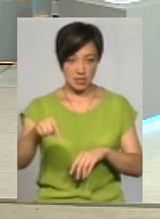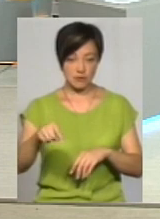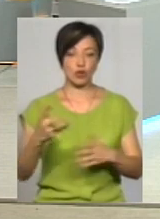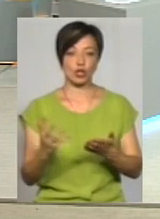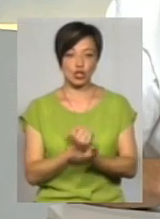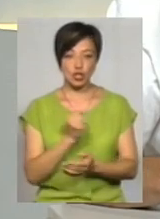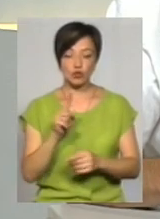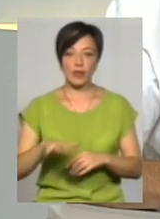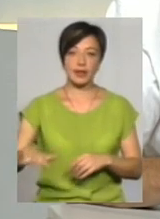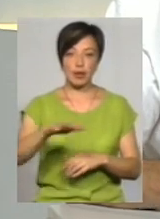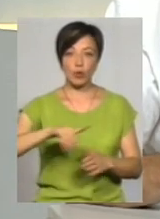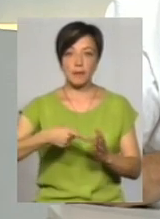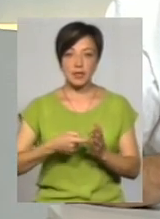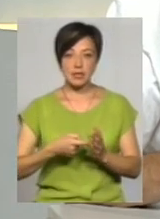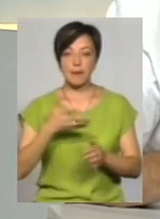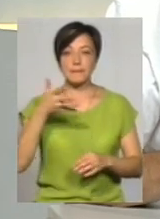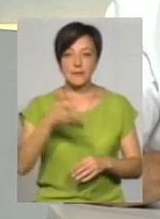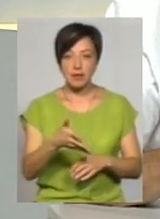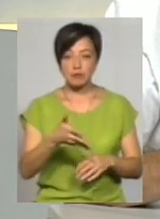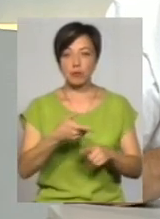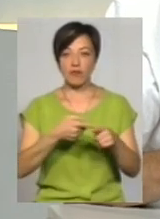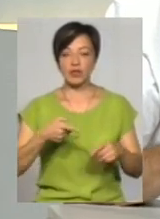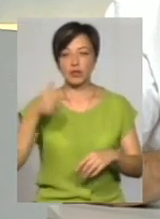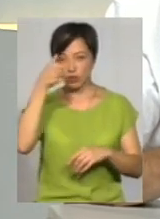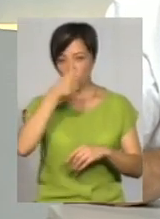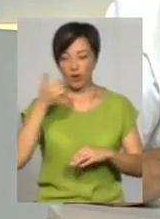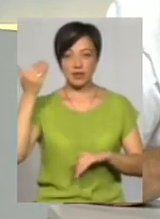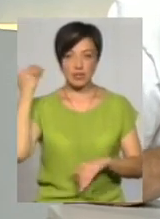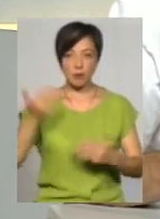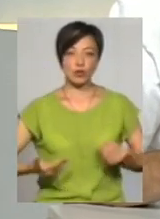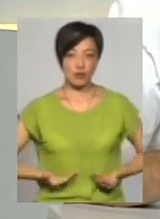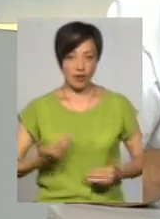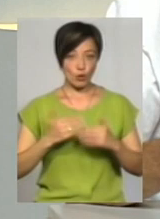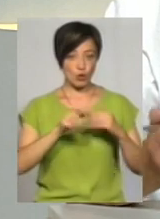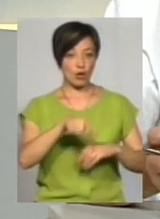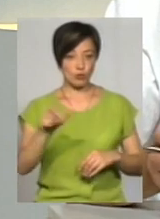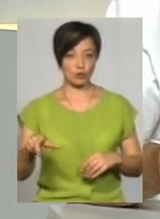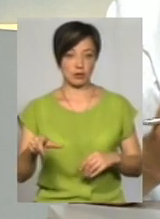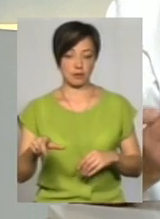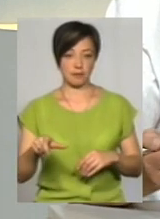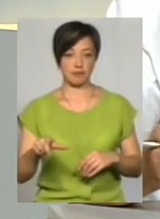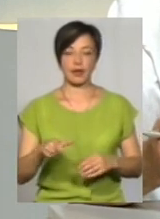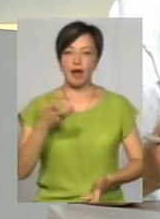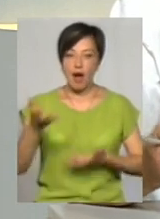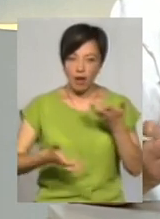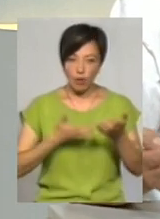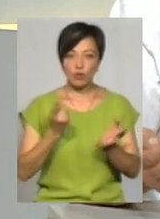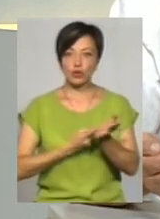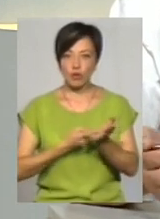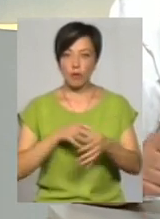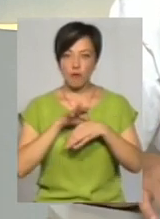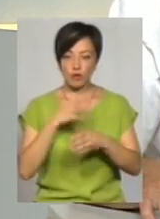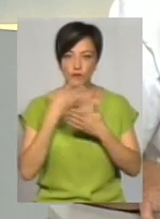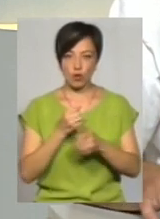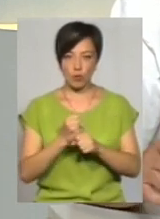знайшли, що на території міста 5,5 тисяч років тому назад проживали вже люди. Тобто археологи проводять свою